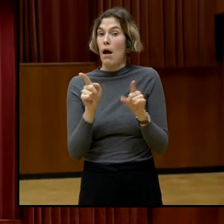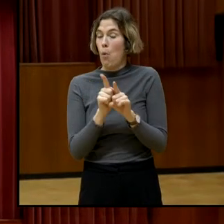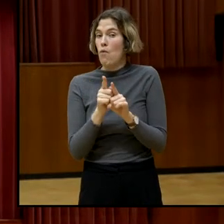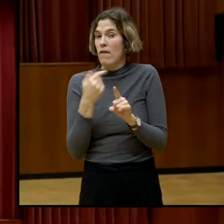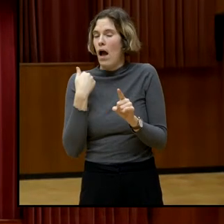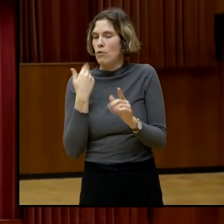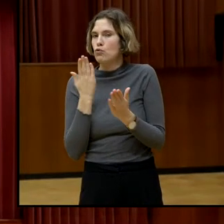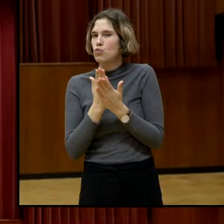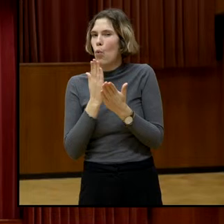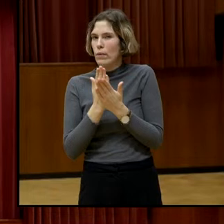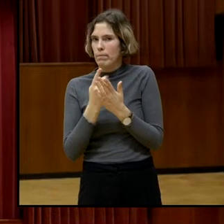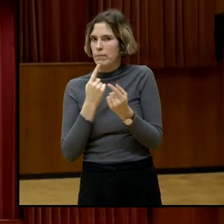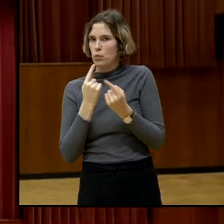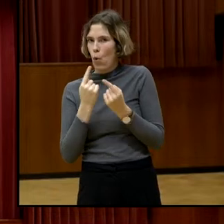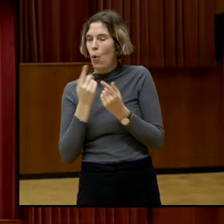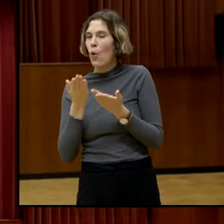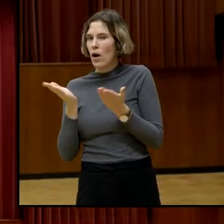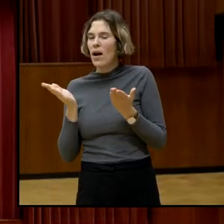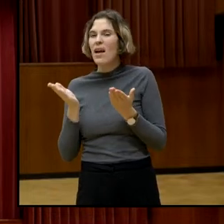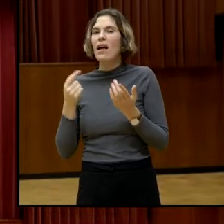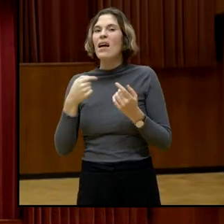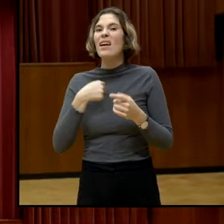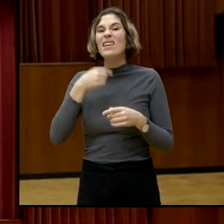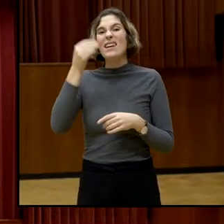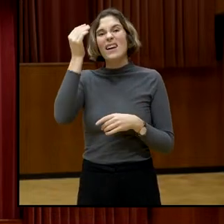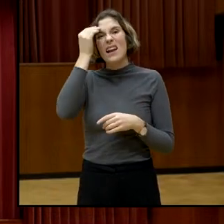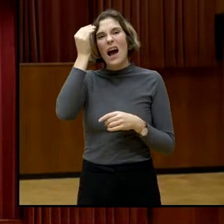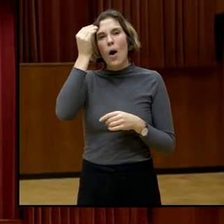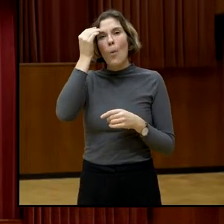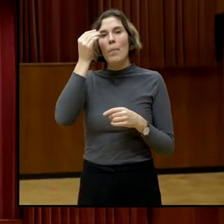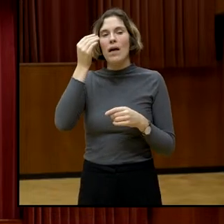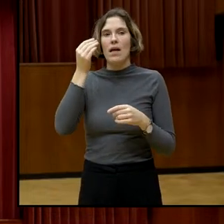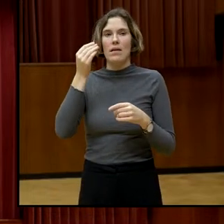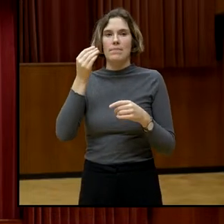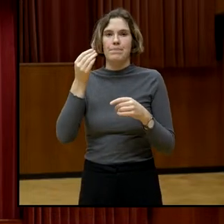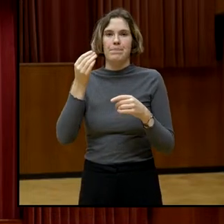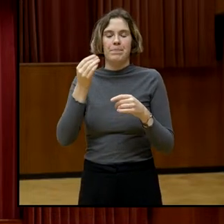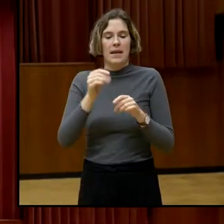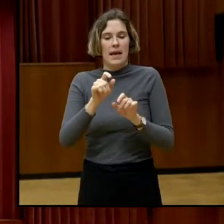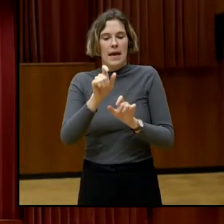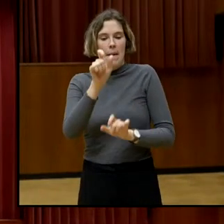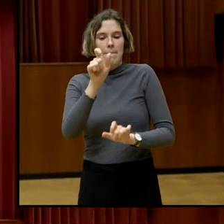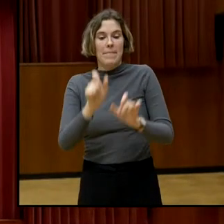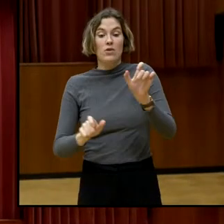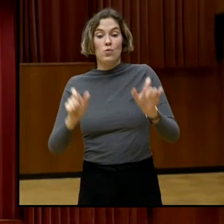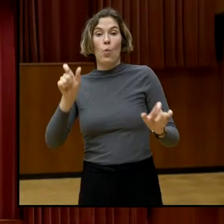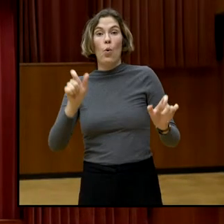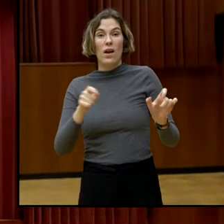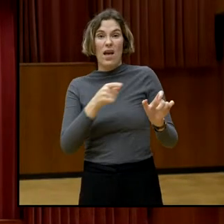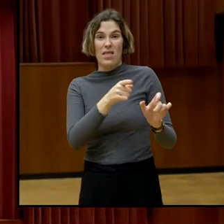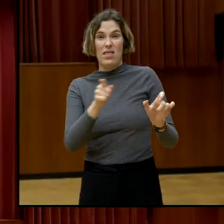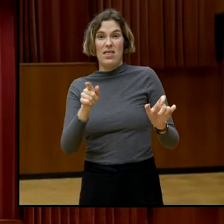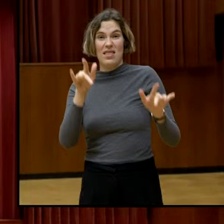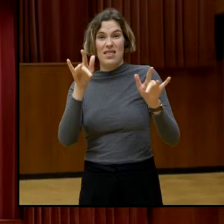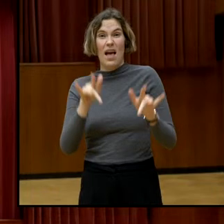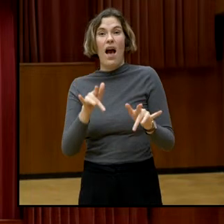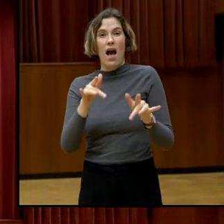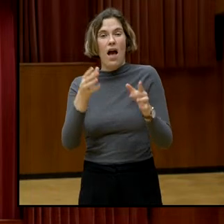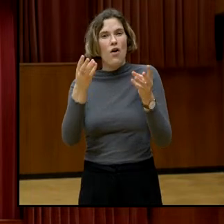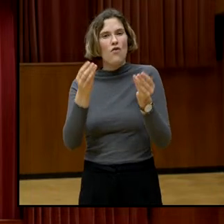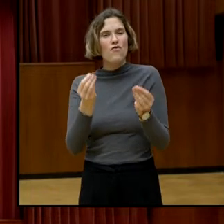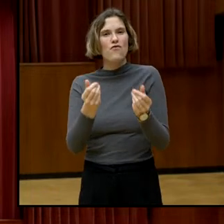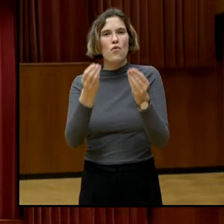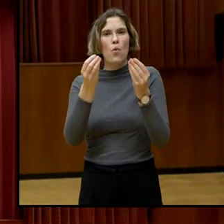Ich glaube, dieses Gefühl bei den Menschen, dass sehr viel diskutiert wird, aber